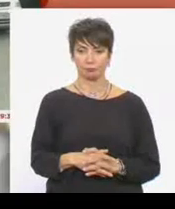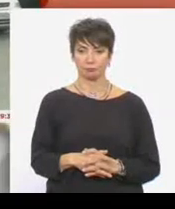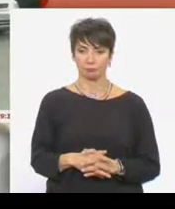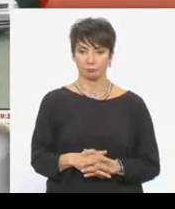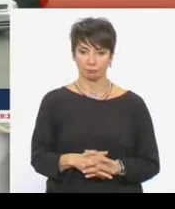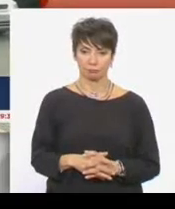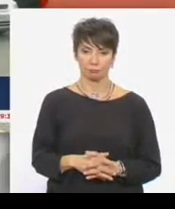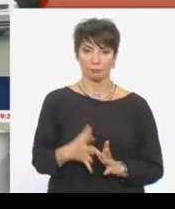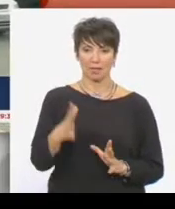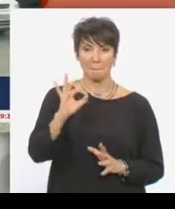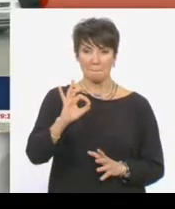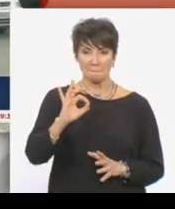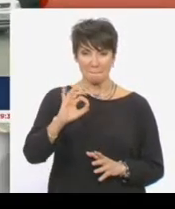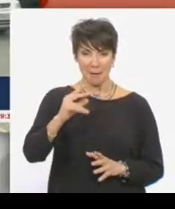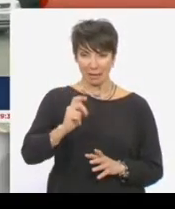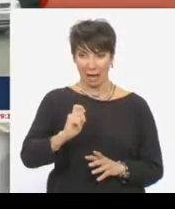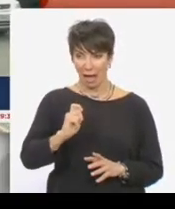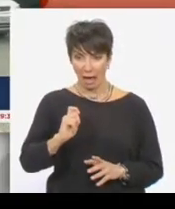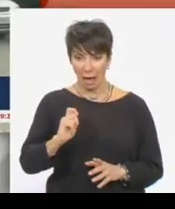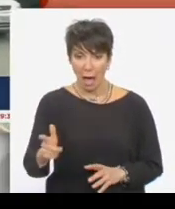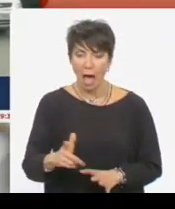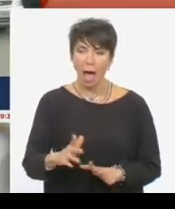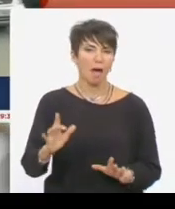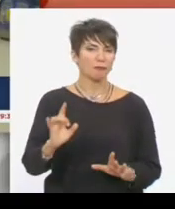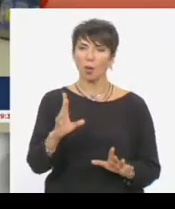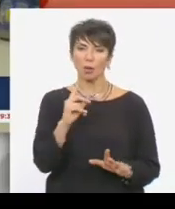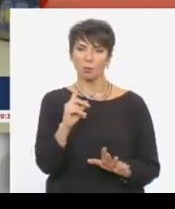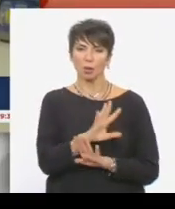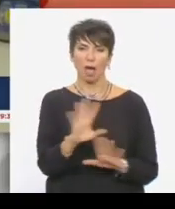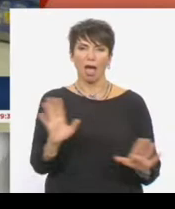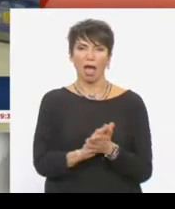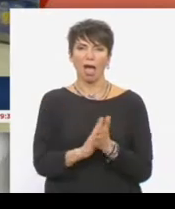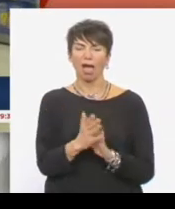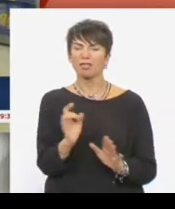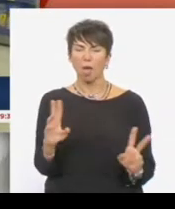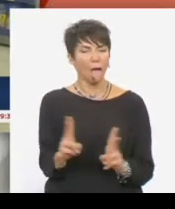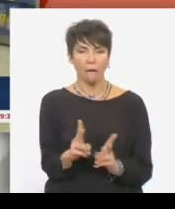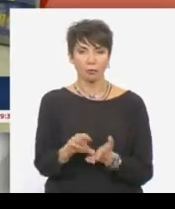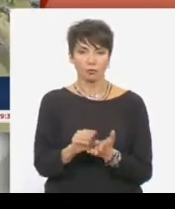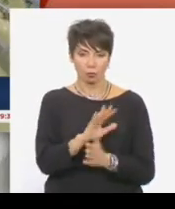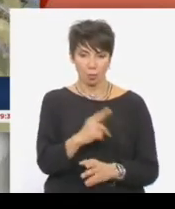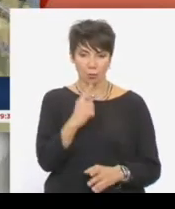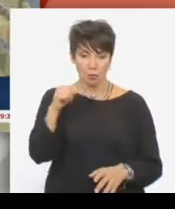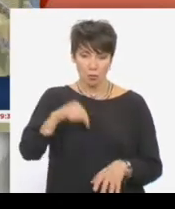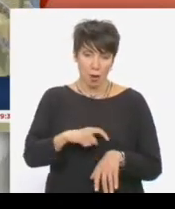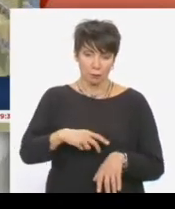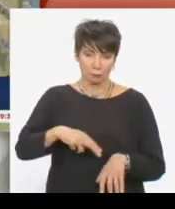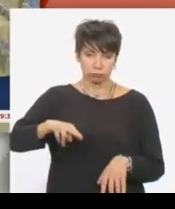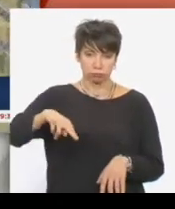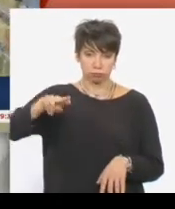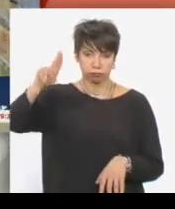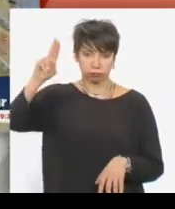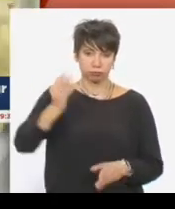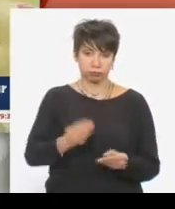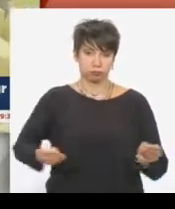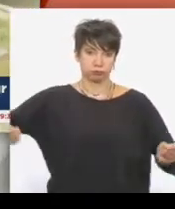Με ένα πενιντάρικο δεν μπαίνεις πλέον στο σούπερ μάρκετ τίποτα πάνω από 2-3 τεμάχια. Ολομέτωπη επίθεση στο εισόδημα των οικοκυριών από τα απανοτά κύματα των